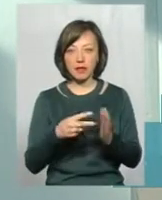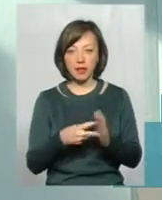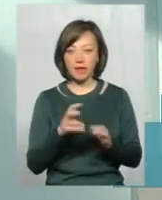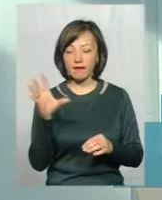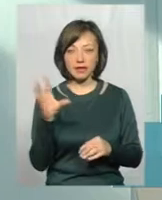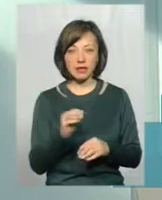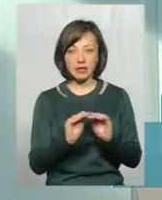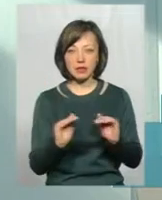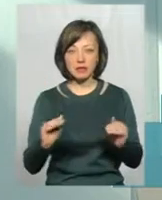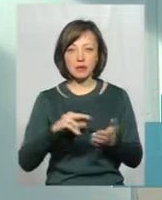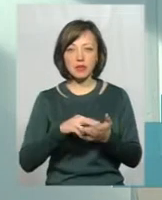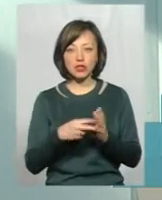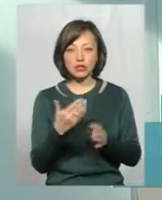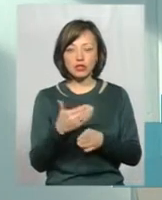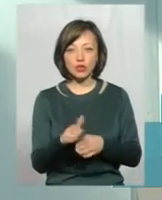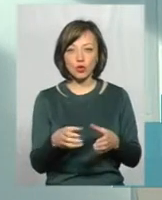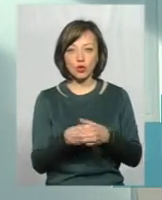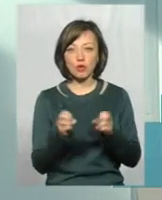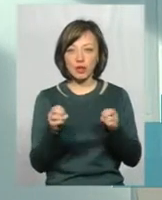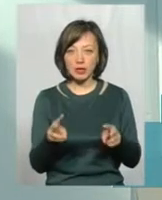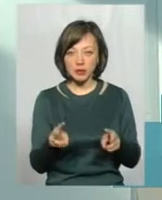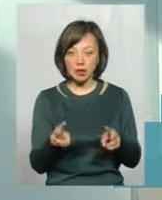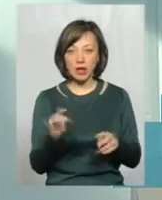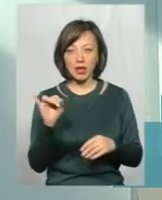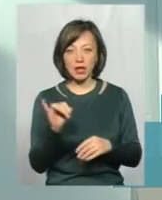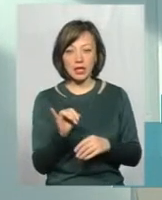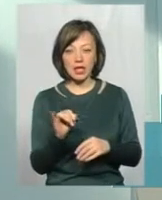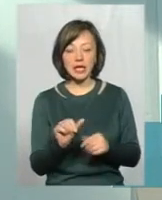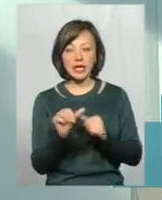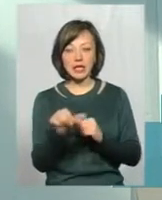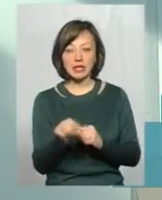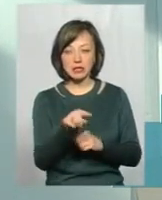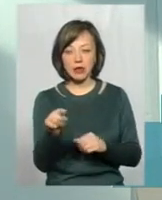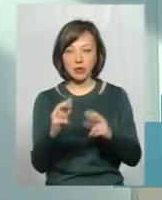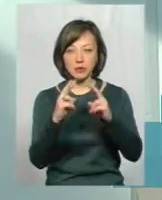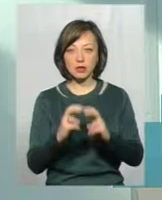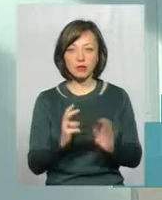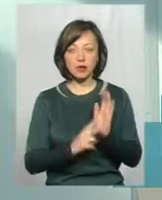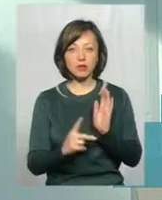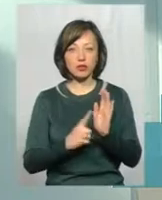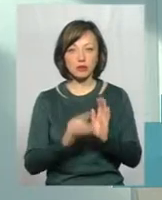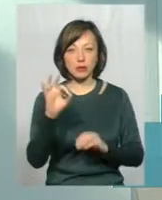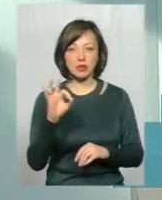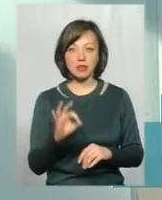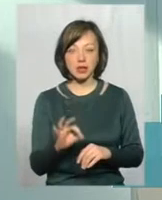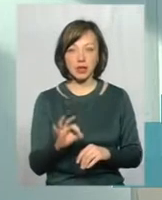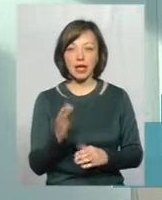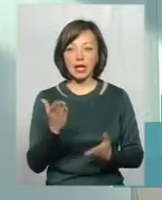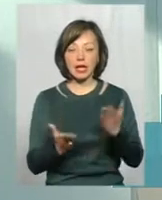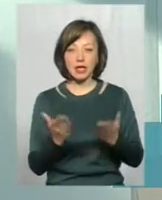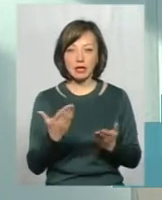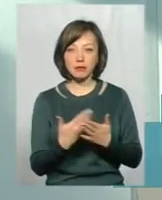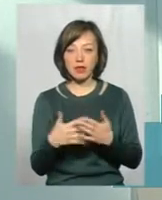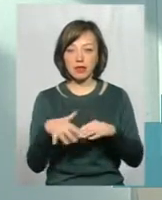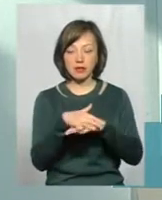не всіх дітей, ми запланировали частично групи риска, і з них обслідовували тільки 76%. Якщо взяти